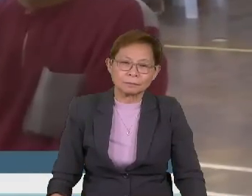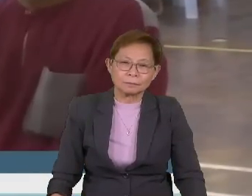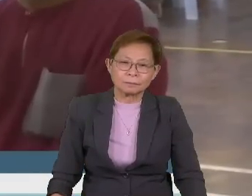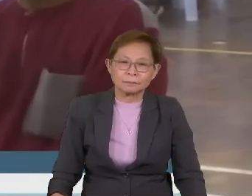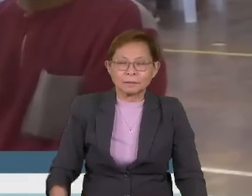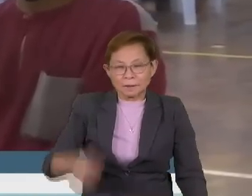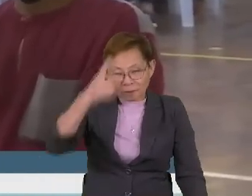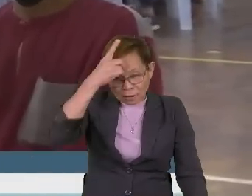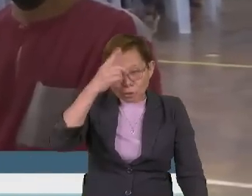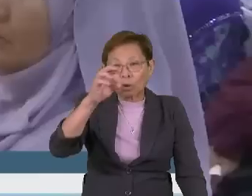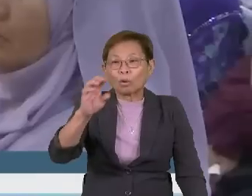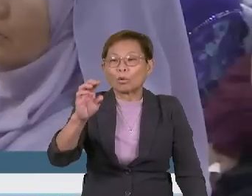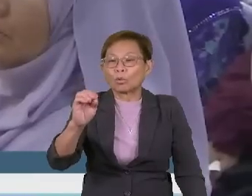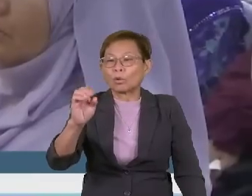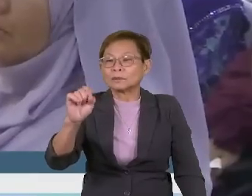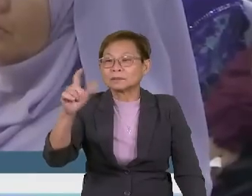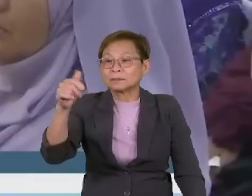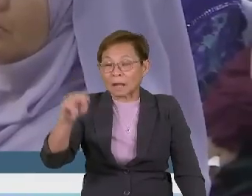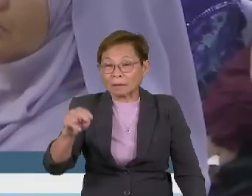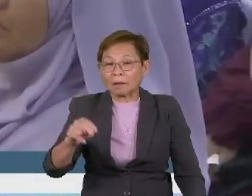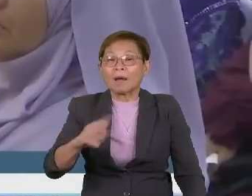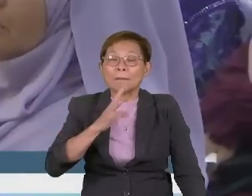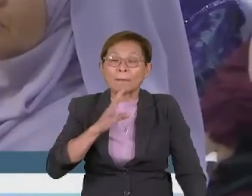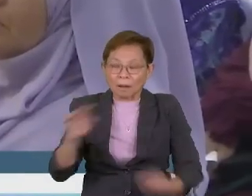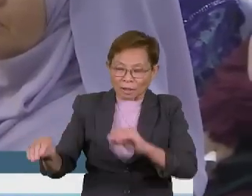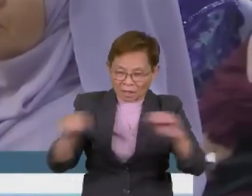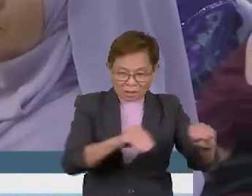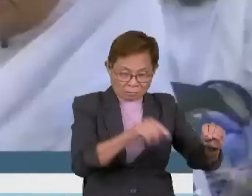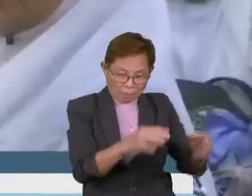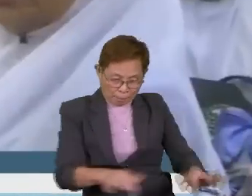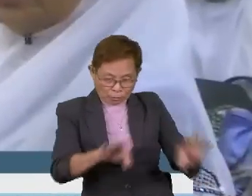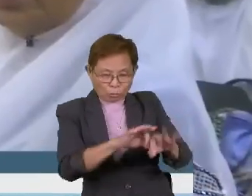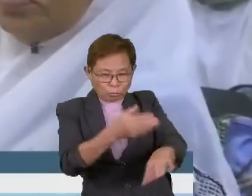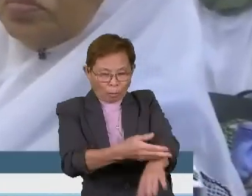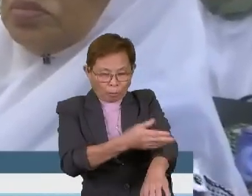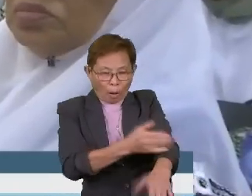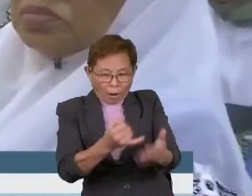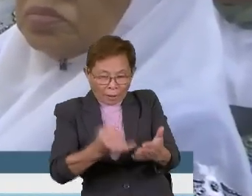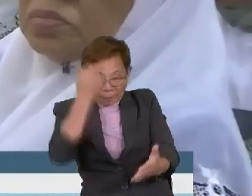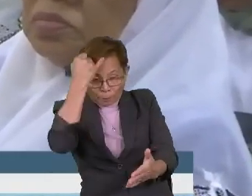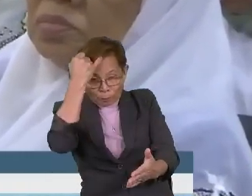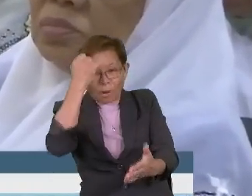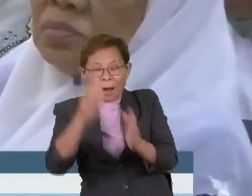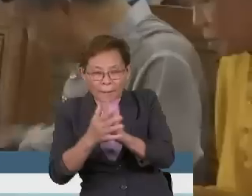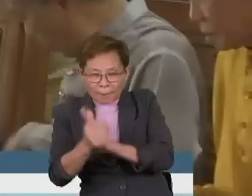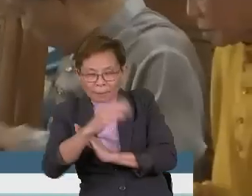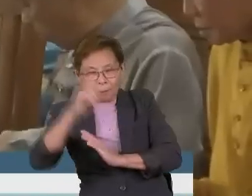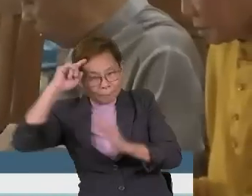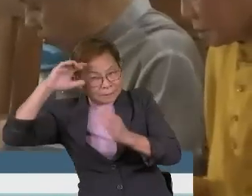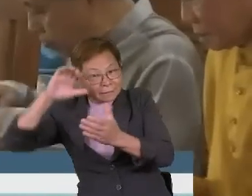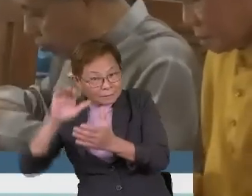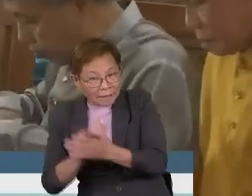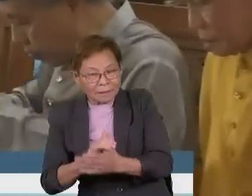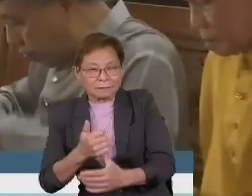Datuk Ruslan berkata, hijrah juga amat penting bagi umat Islam bagi meningkatkan ilmu, kemahiran dan keyakinan. Beliau